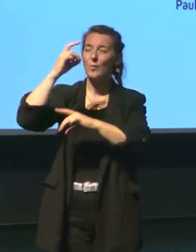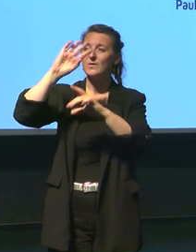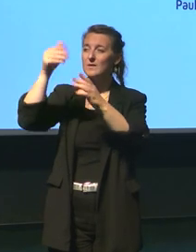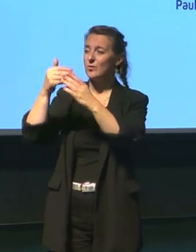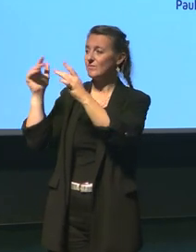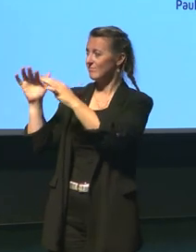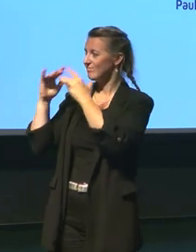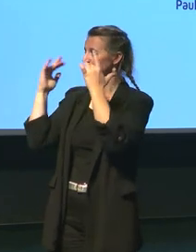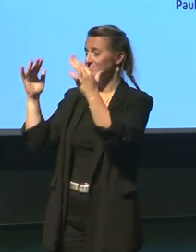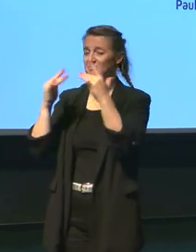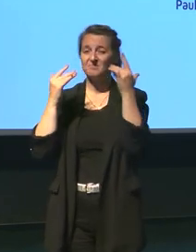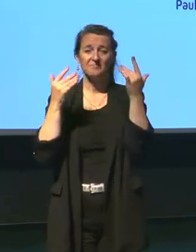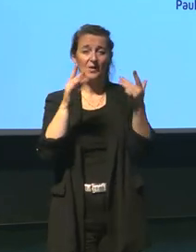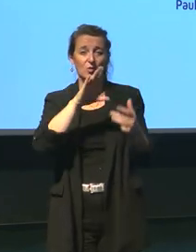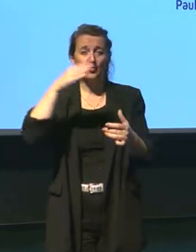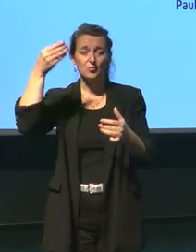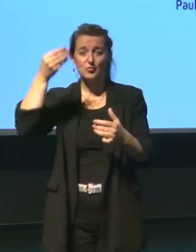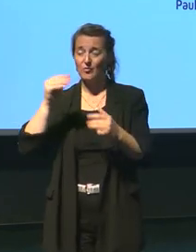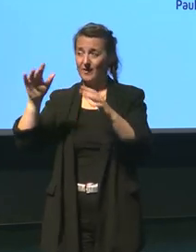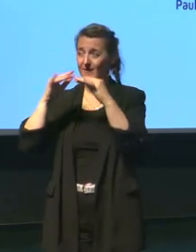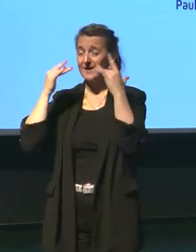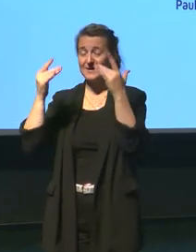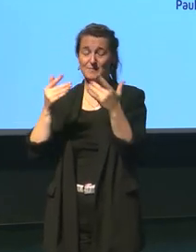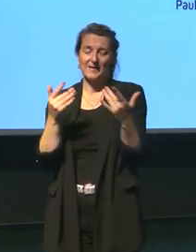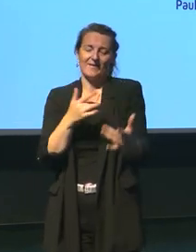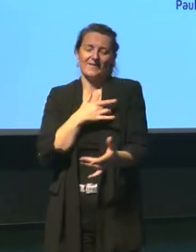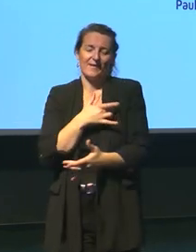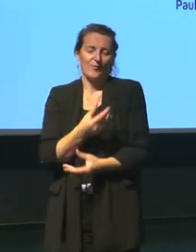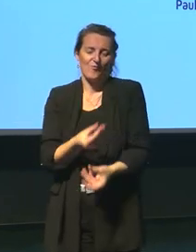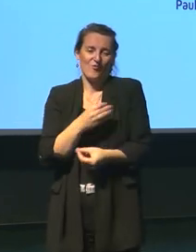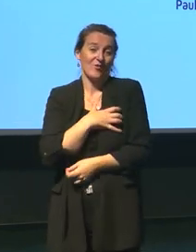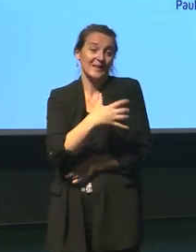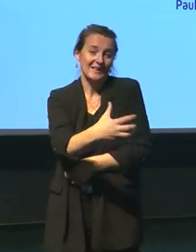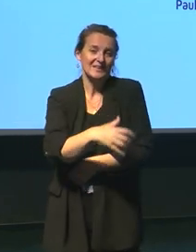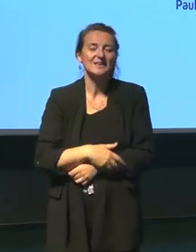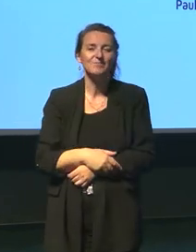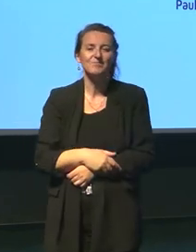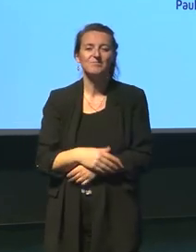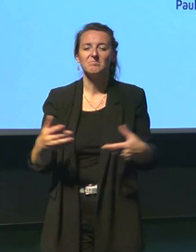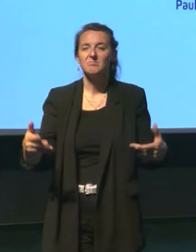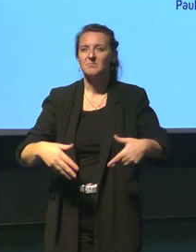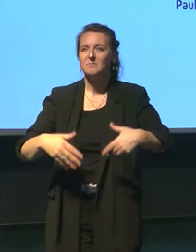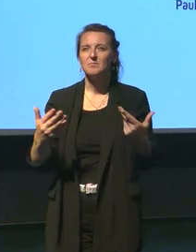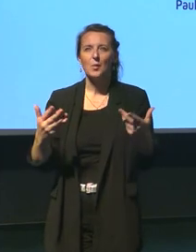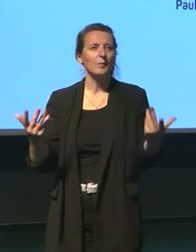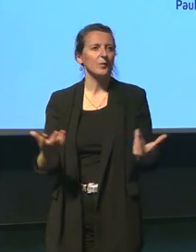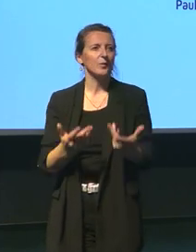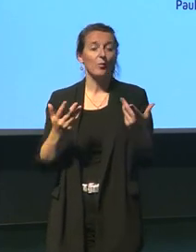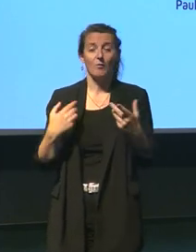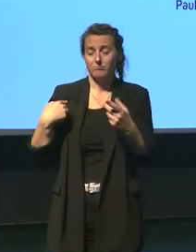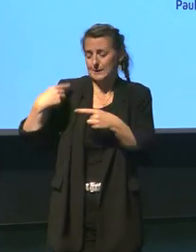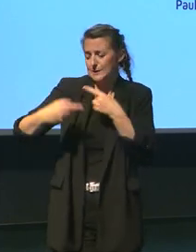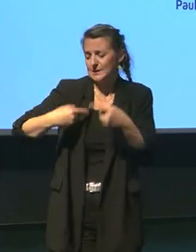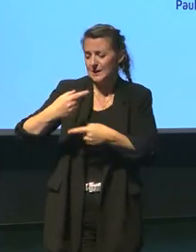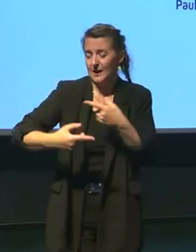'inspiration comme Jules Verne peuvent être vraiment très enrichissantes pour quelles que soient finalement aussi les générations